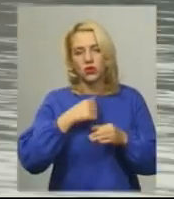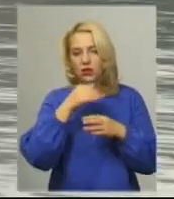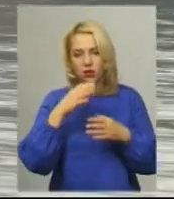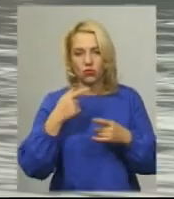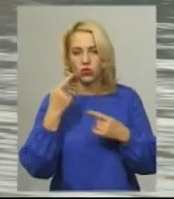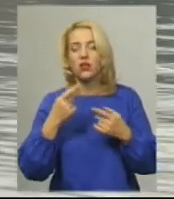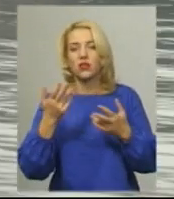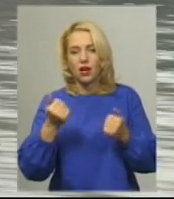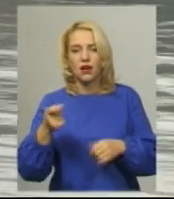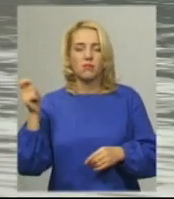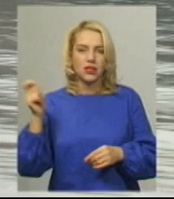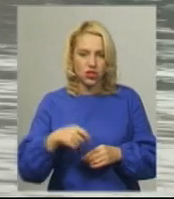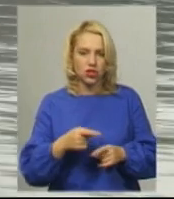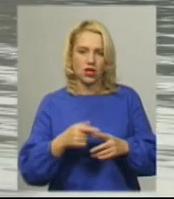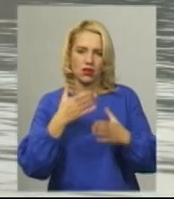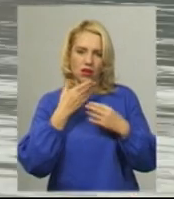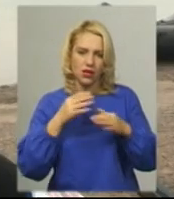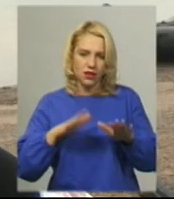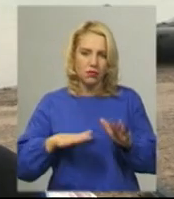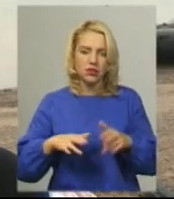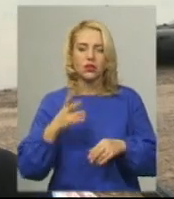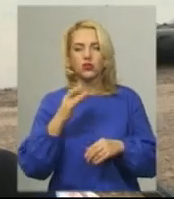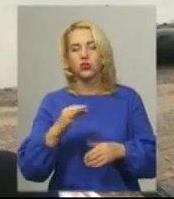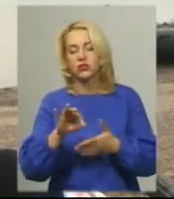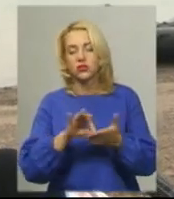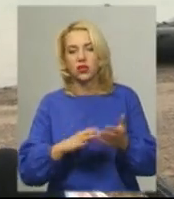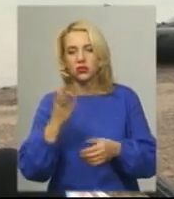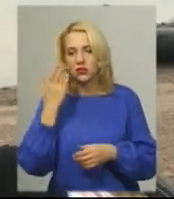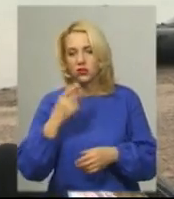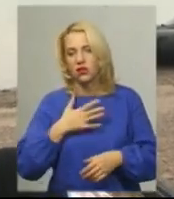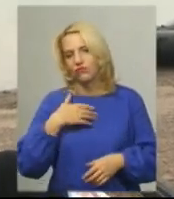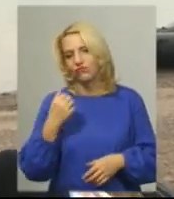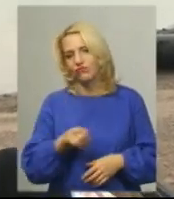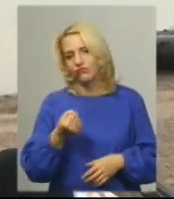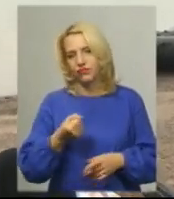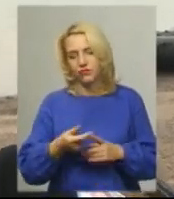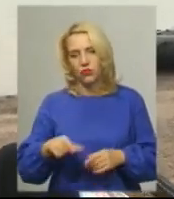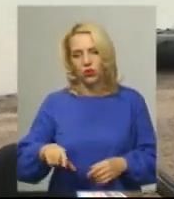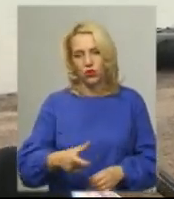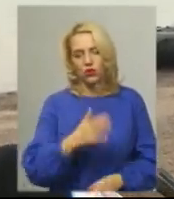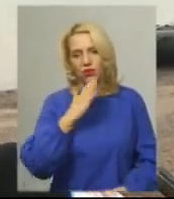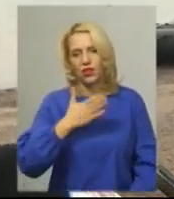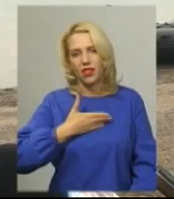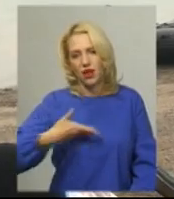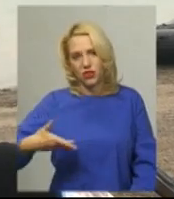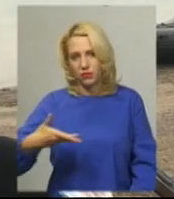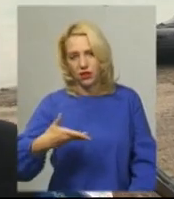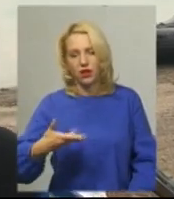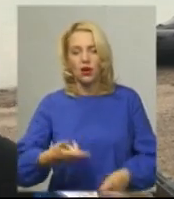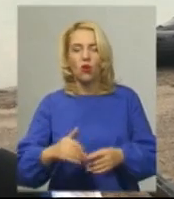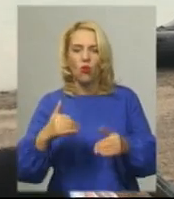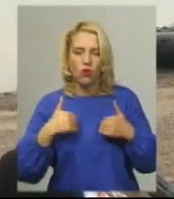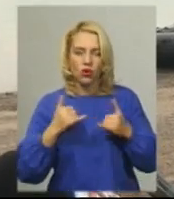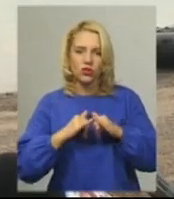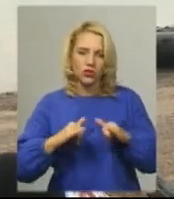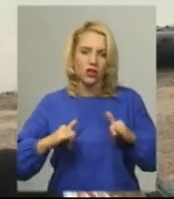що не приїжджають, задоволені, гарне місце, але одразу, коли приїжджають незадоволені нашими дорогами, самі знають. Хочеться